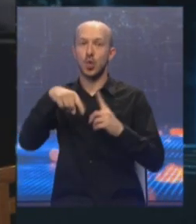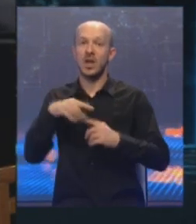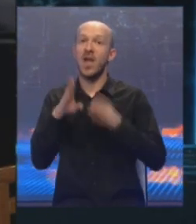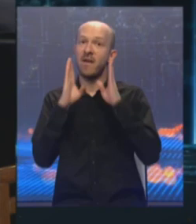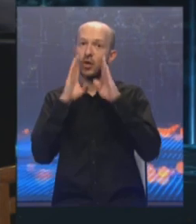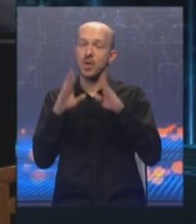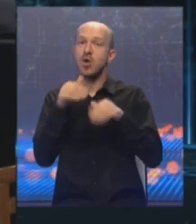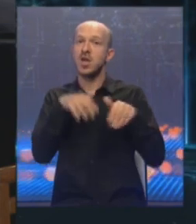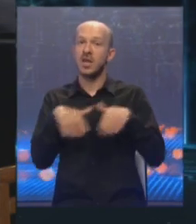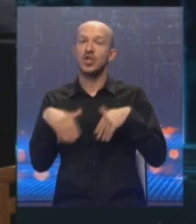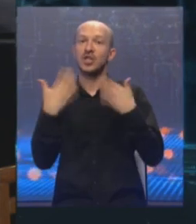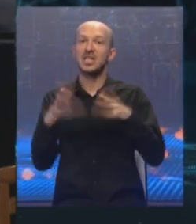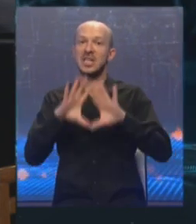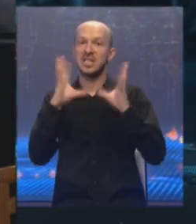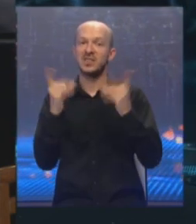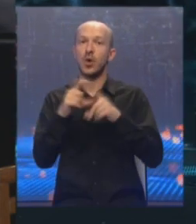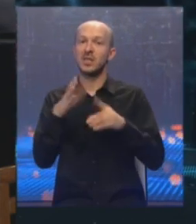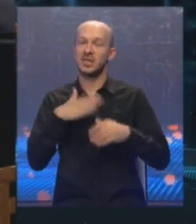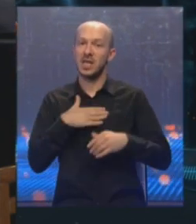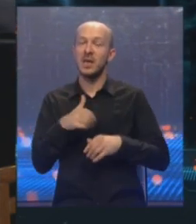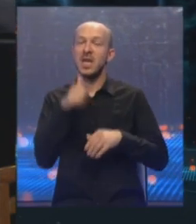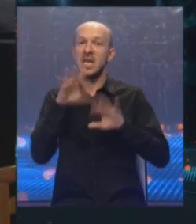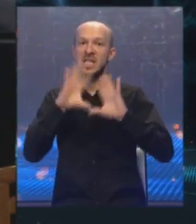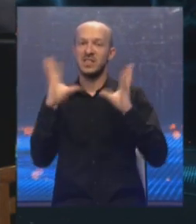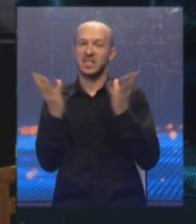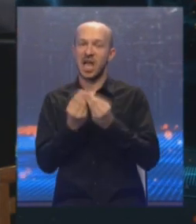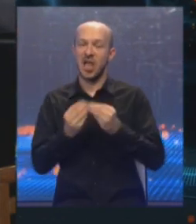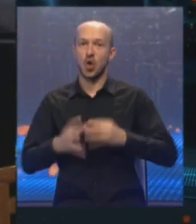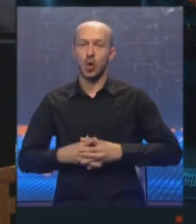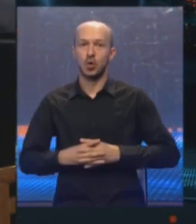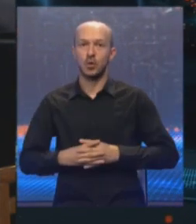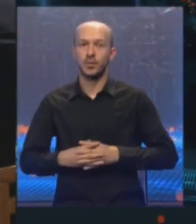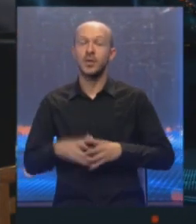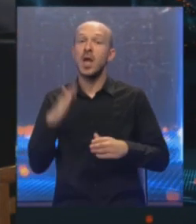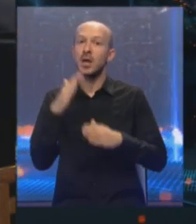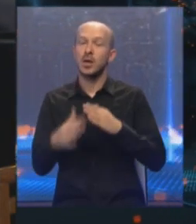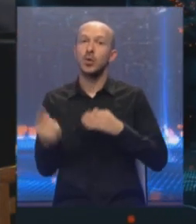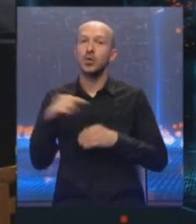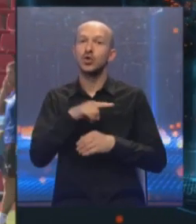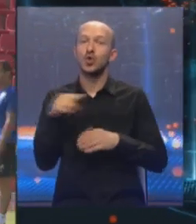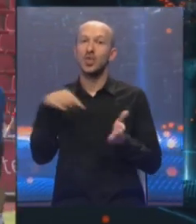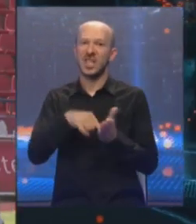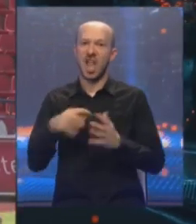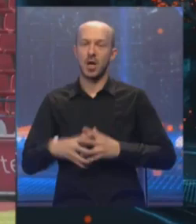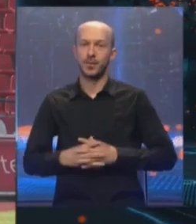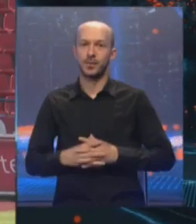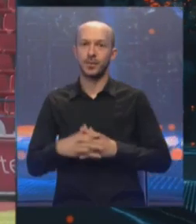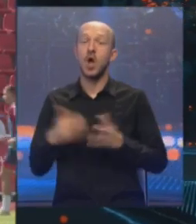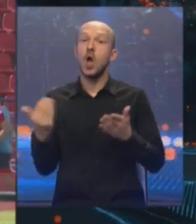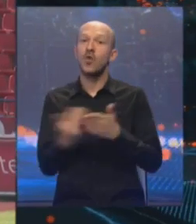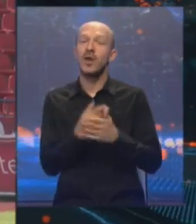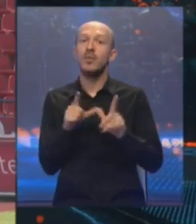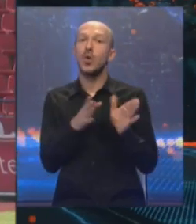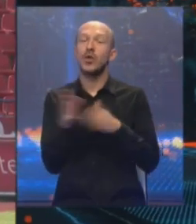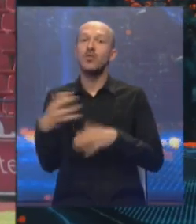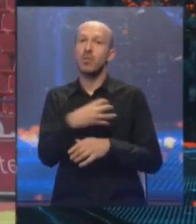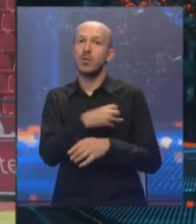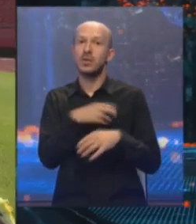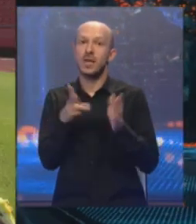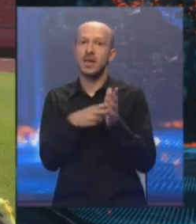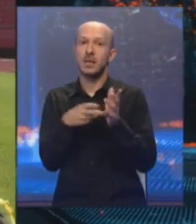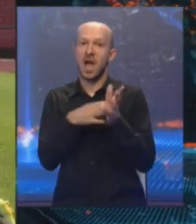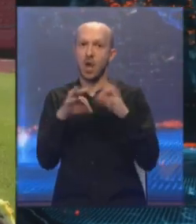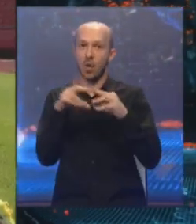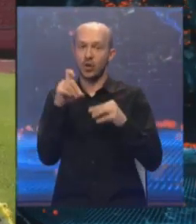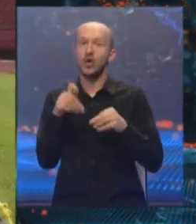Vjerujem da će igrači dati sve od sebe i da ćemo svi zajedno na kraju doći do tog cilja. Nova Ilija u radovima borca Nemanja